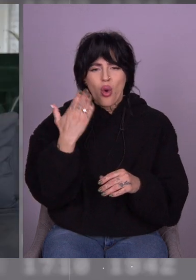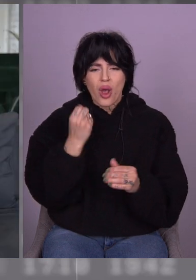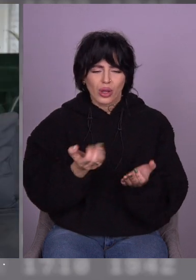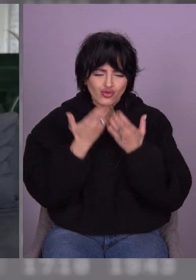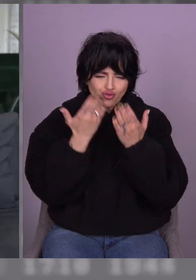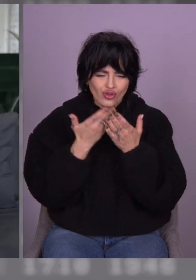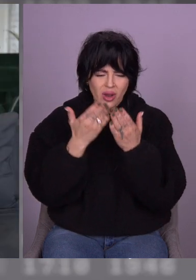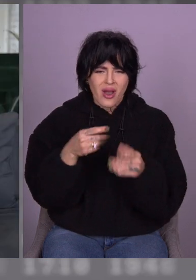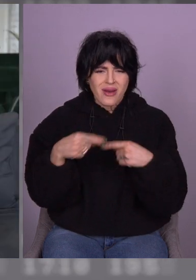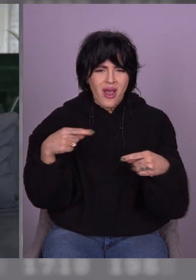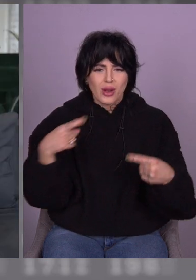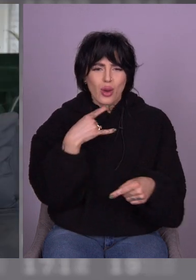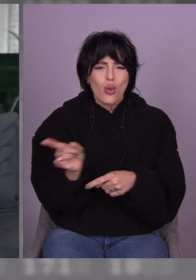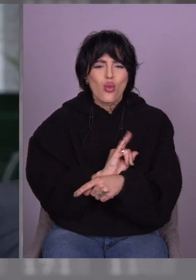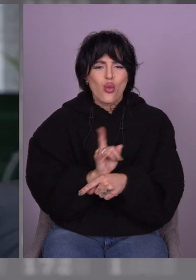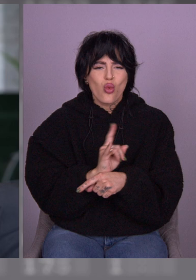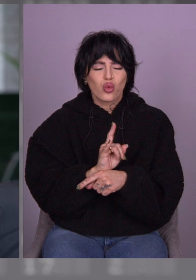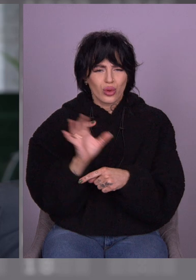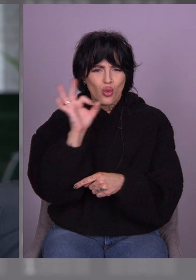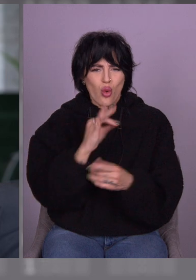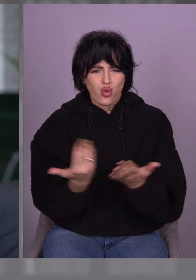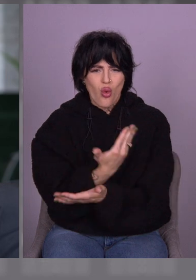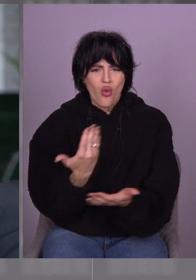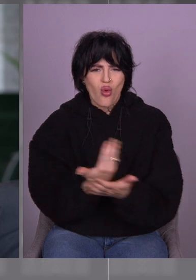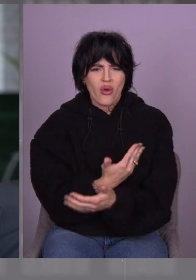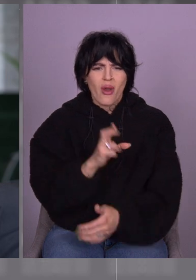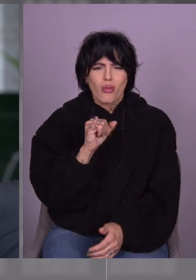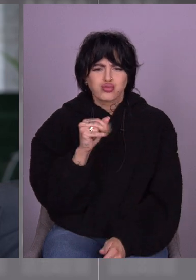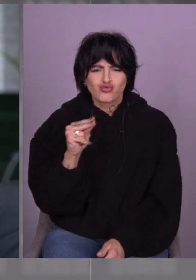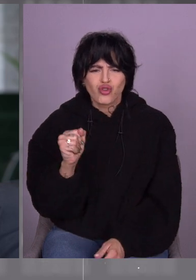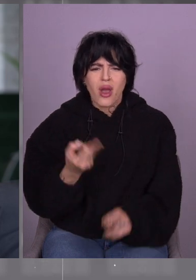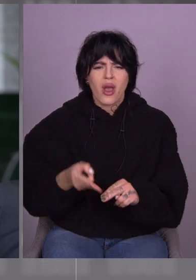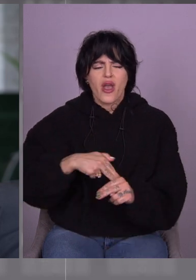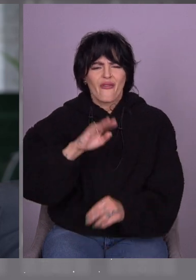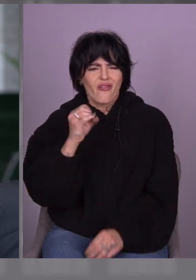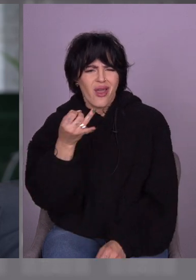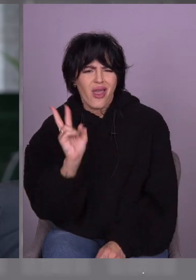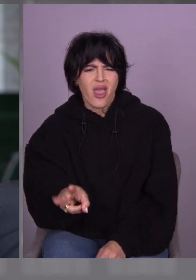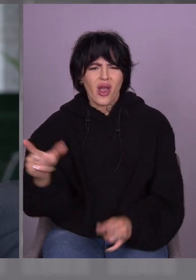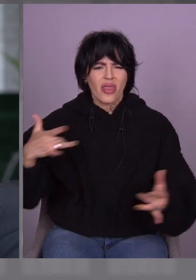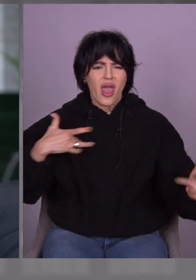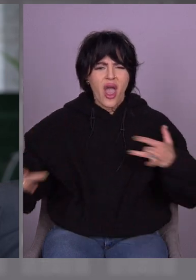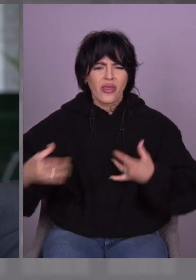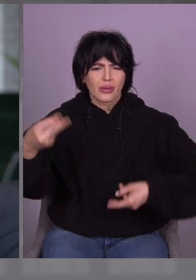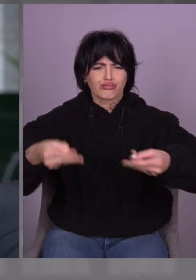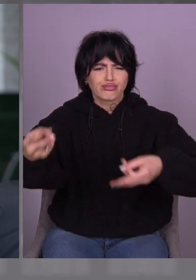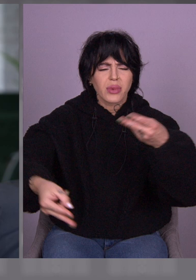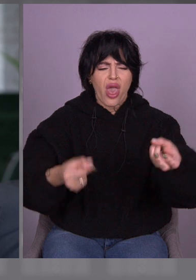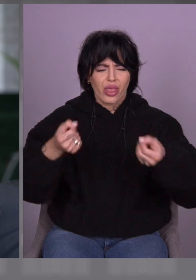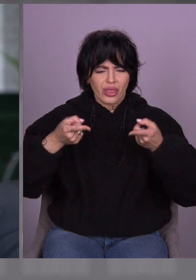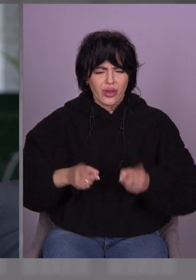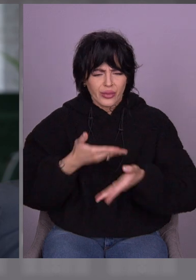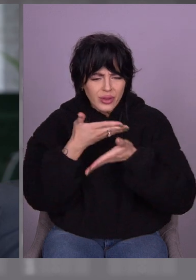новини, що «О, Буча – це такий фейк», то треба говорити всьому світу, що це було насправді, показувати